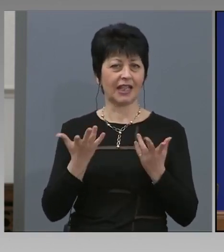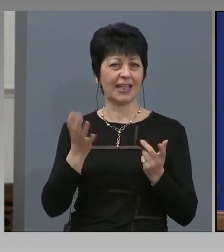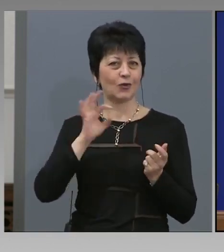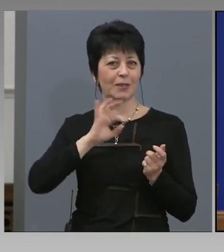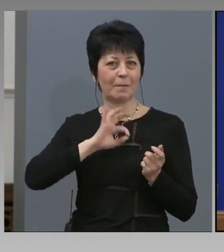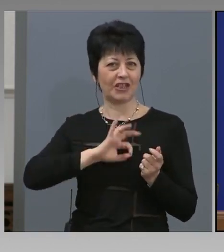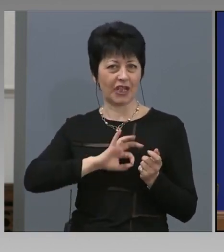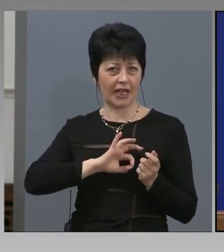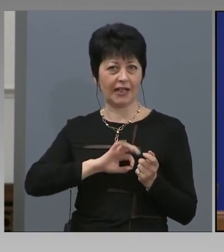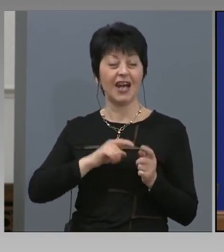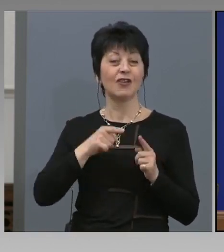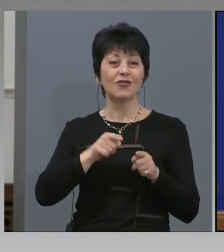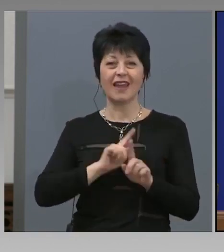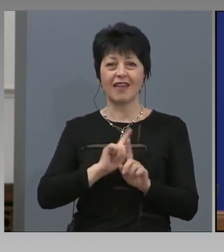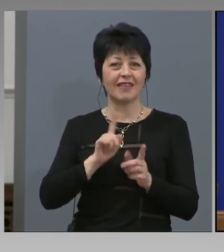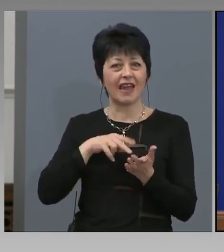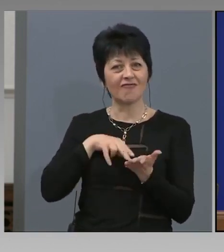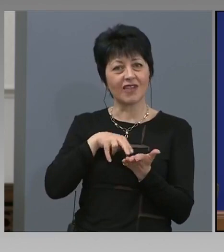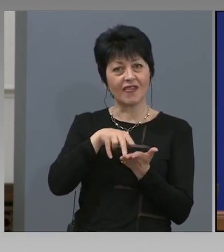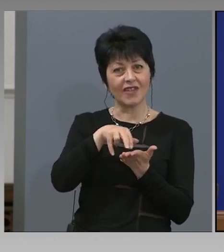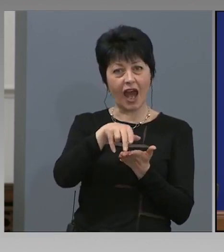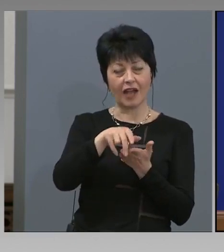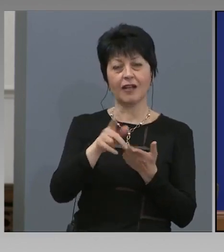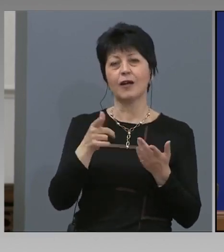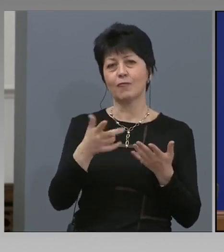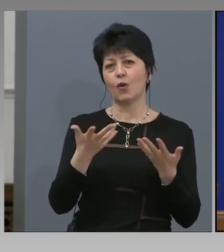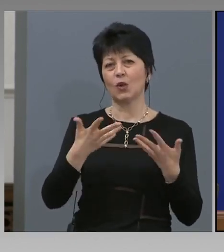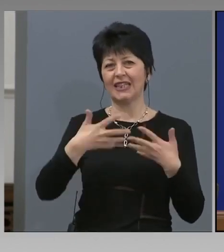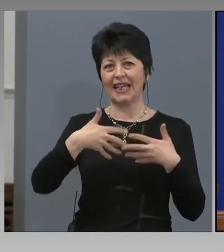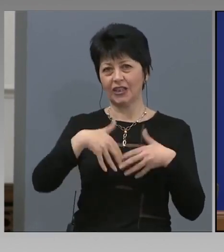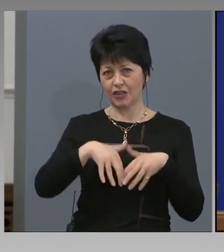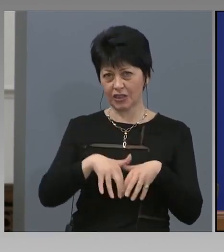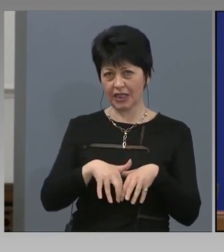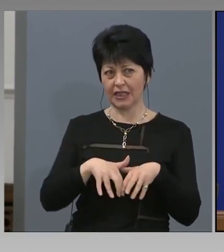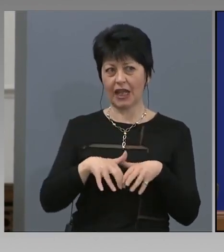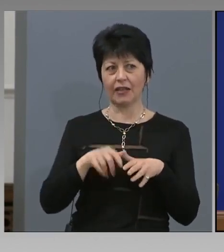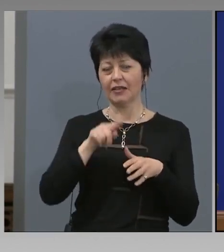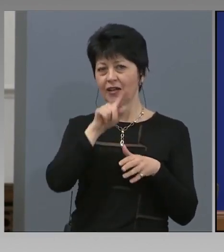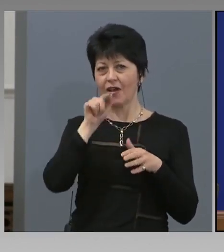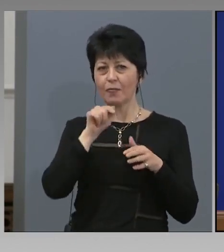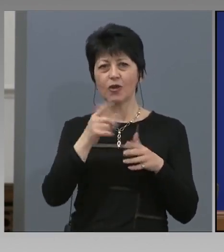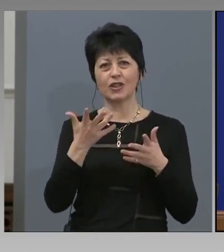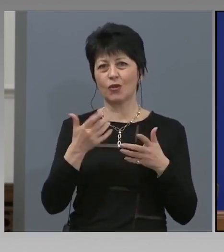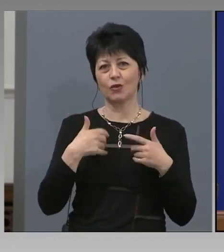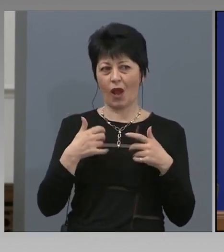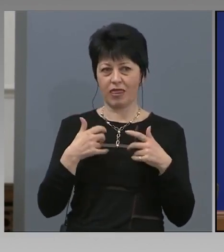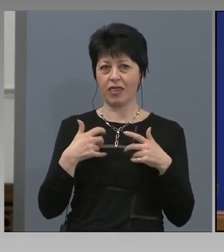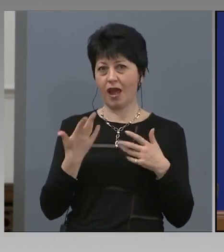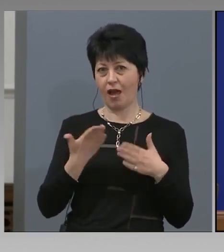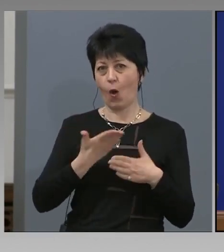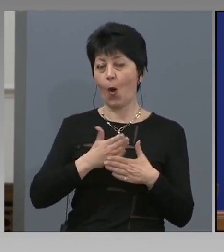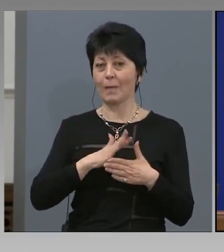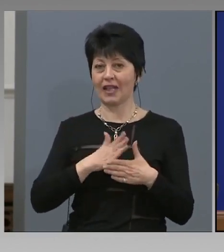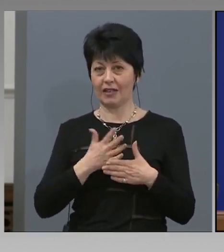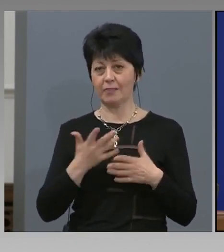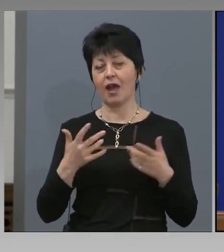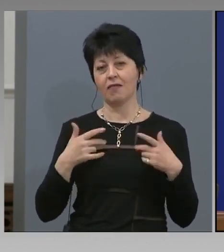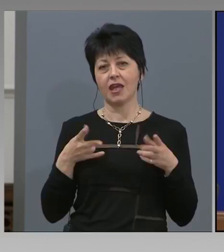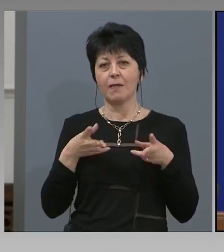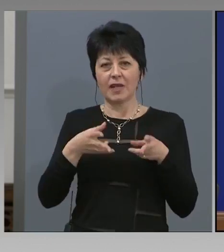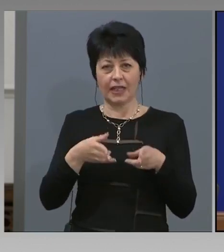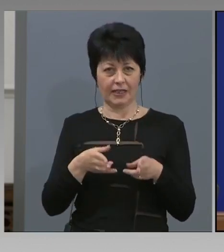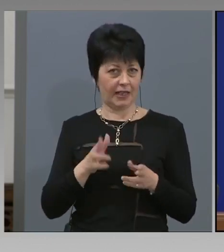вървяха по пътя и по техническото задание, което бяхме определили. За това по взимно съгласие прекратихме